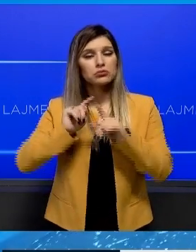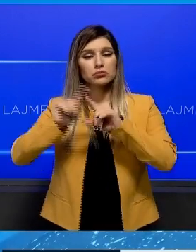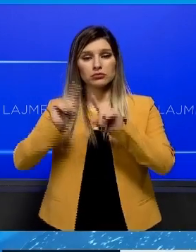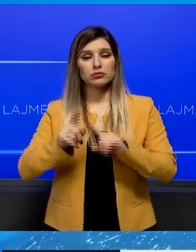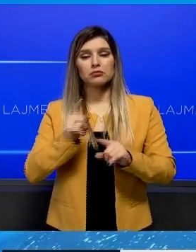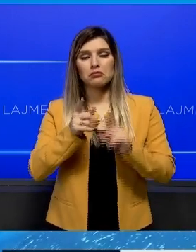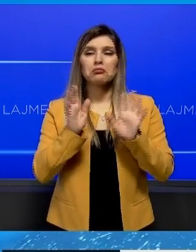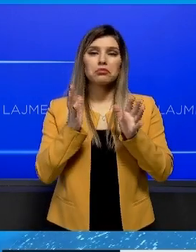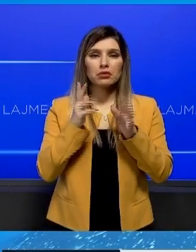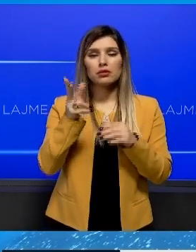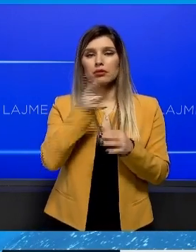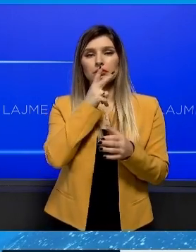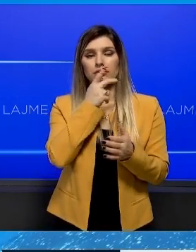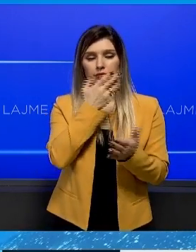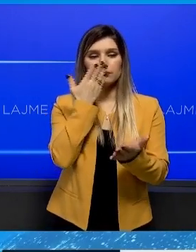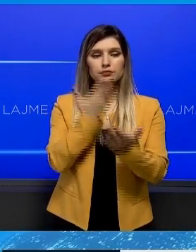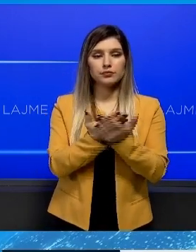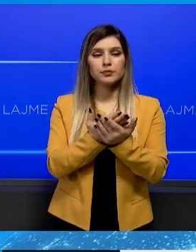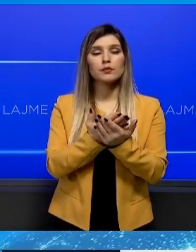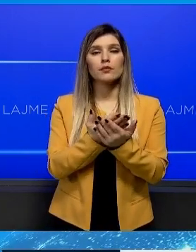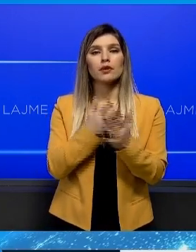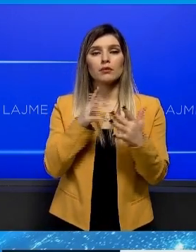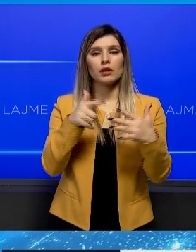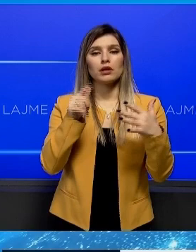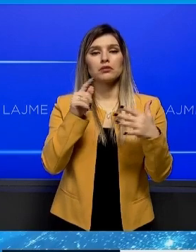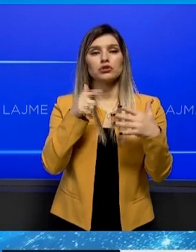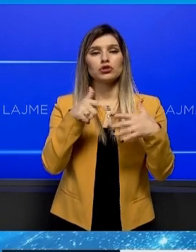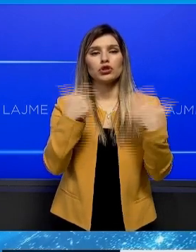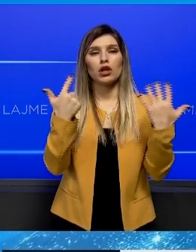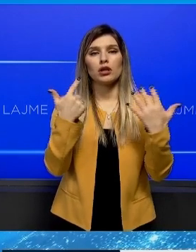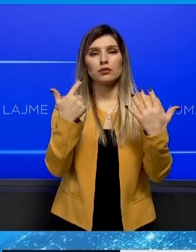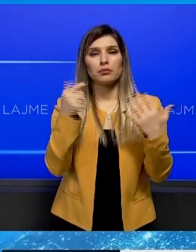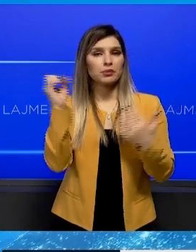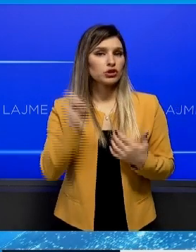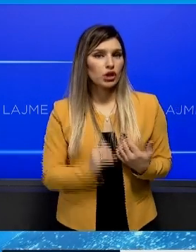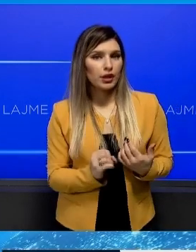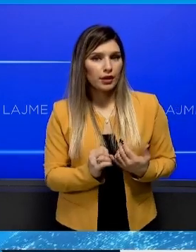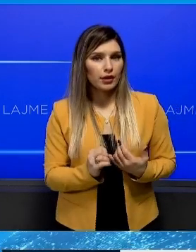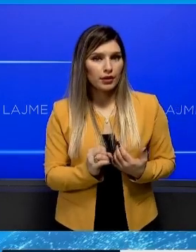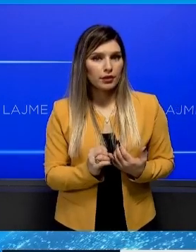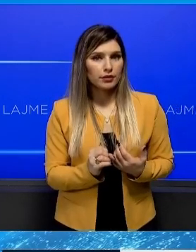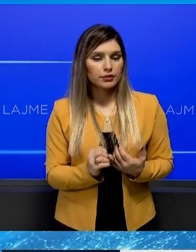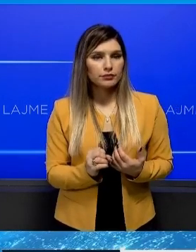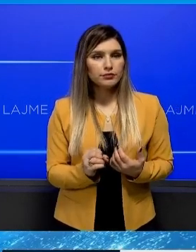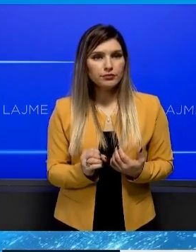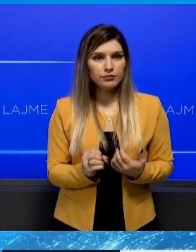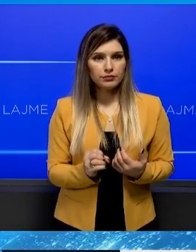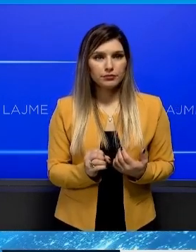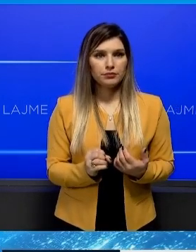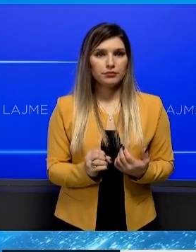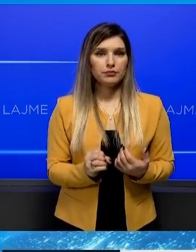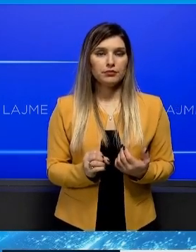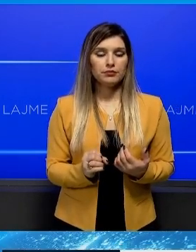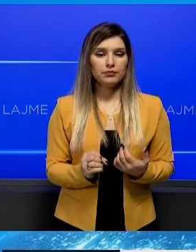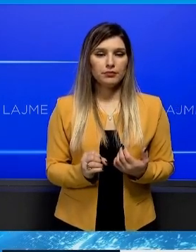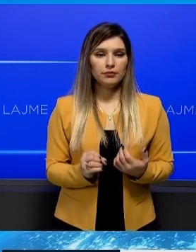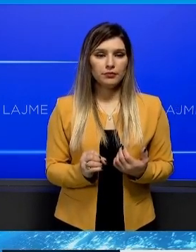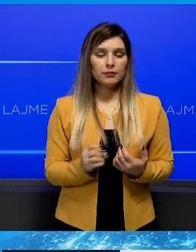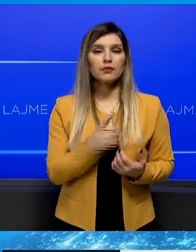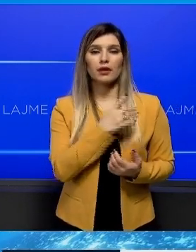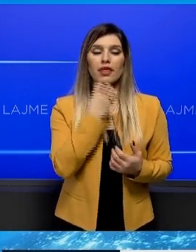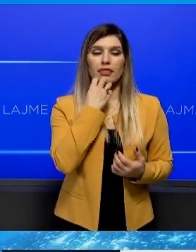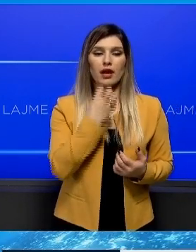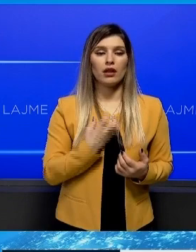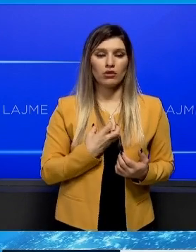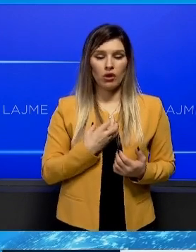dikon me kërkes për rritët të shmimi 37%. Mi e po, akte kështë në muajnë